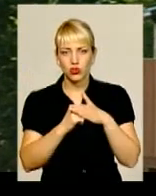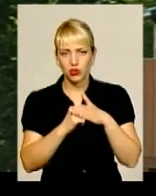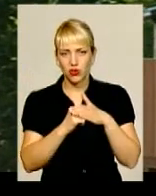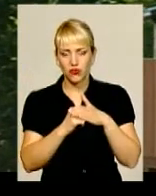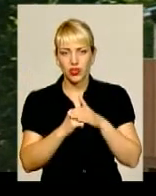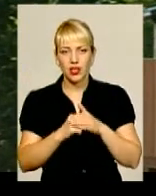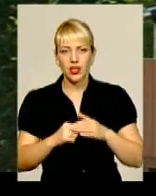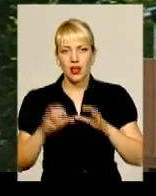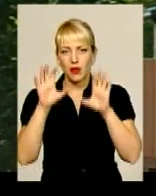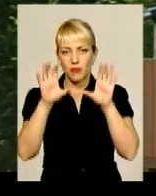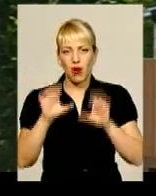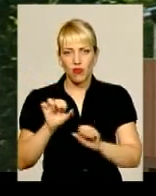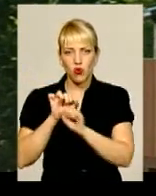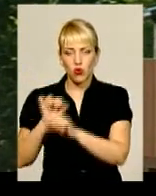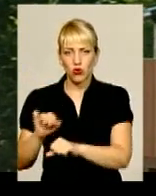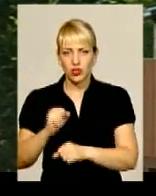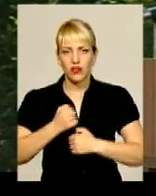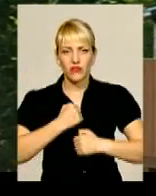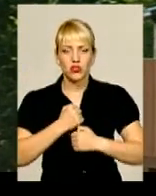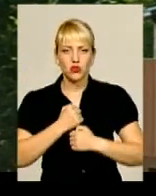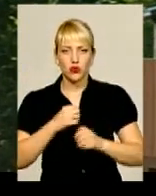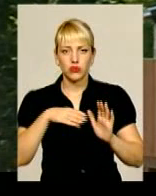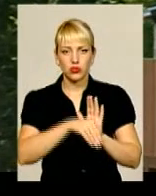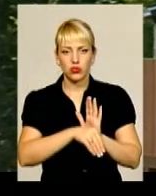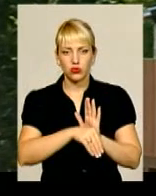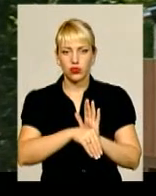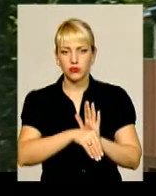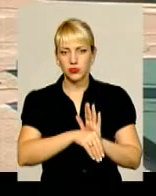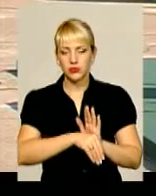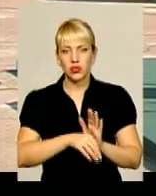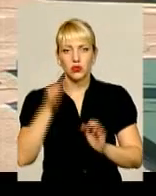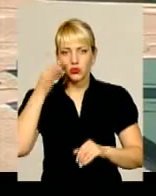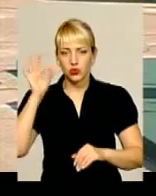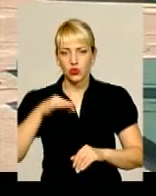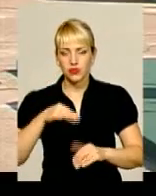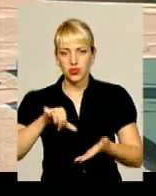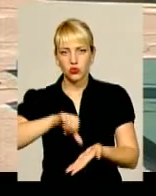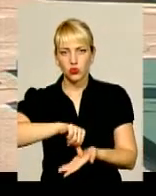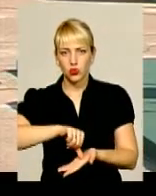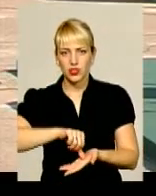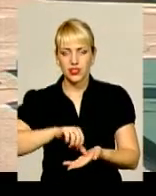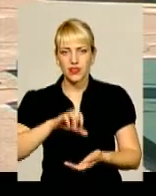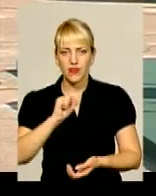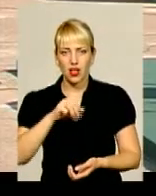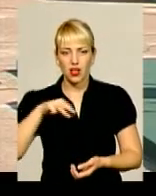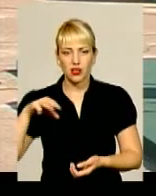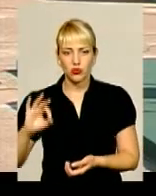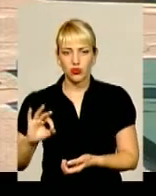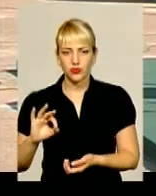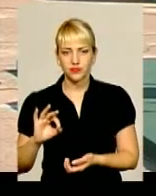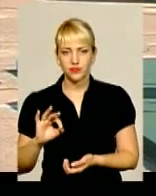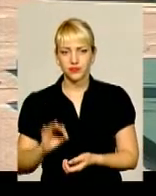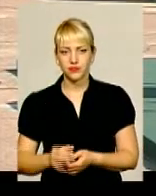правоохоронну та військово-складову досвід участі в антитерористичній